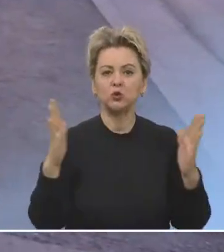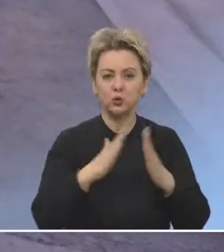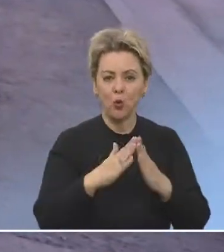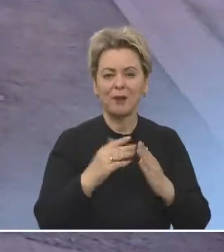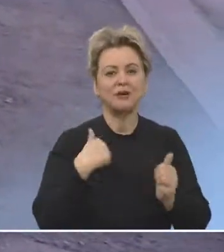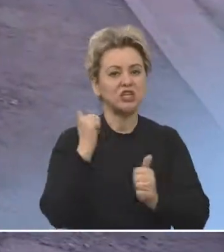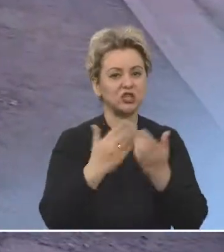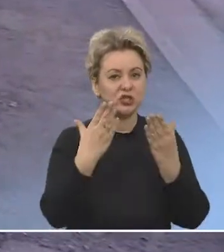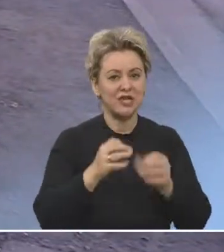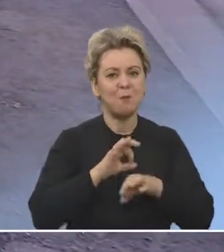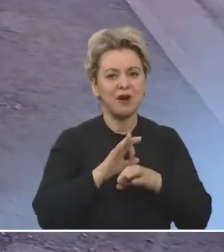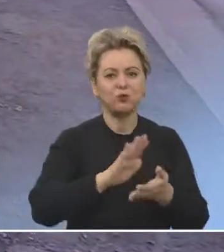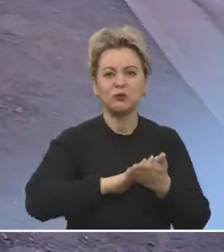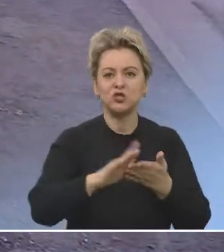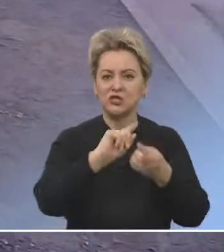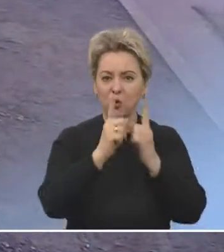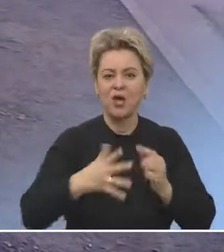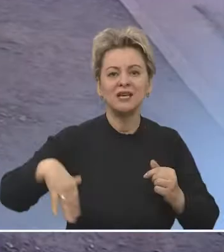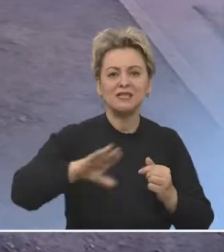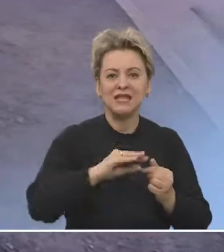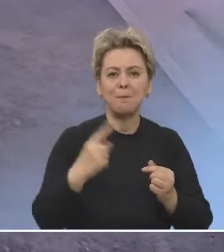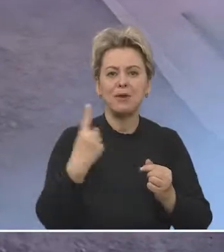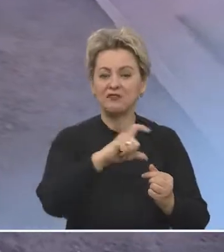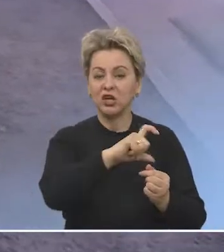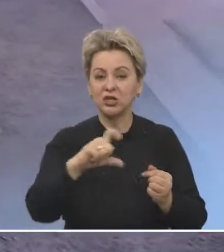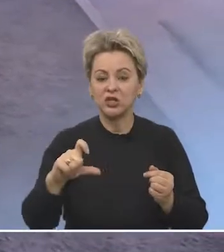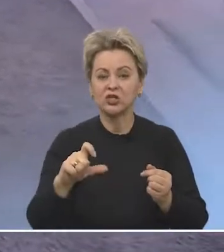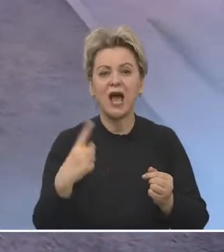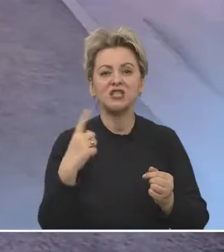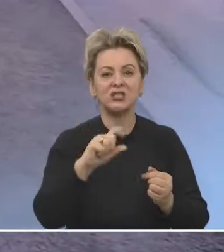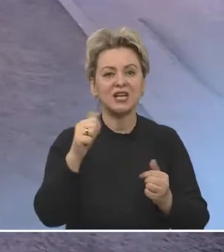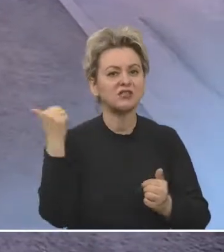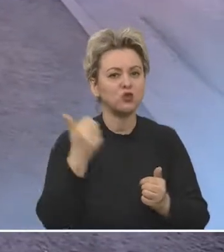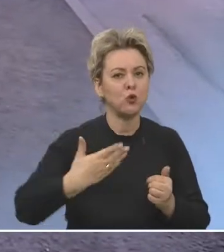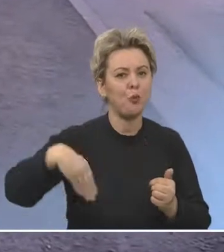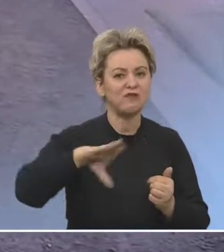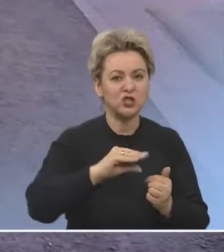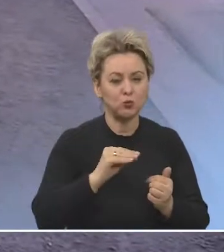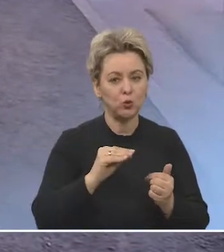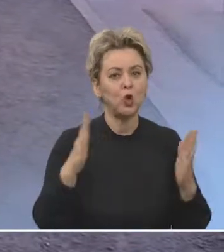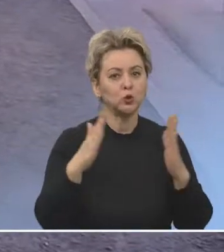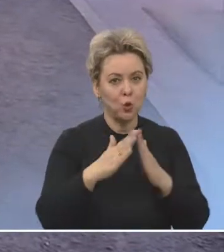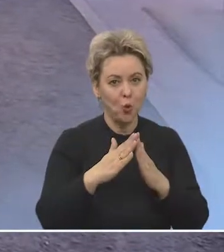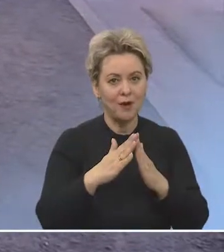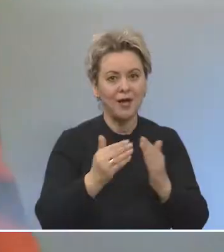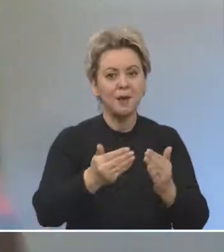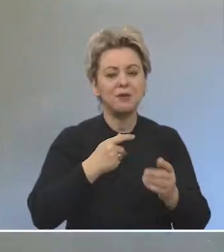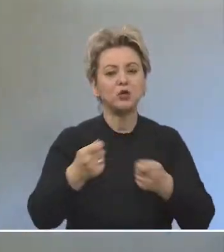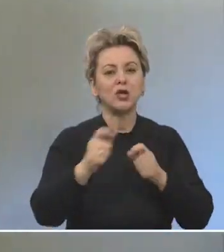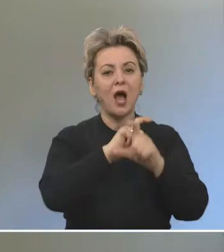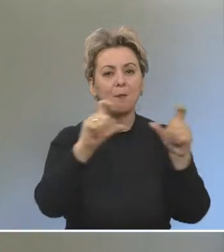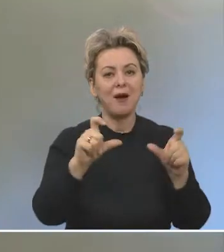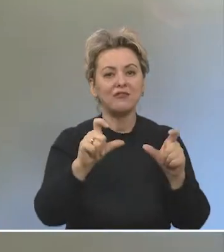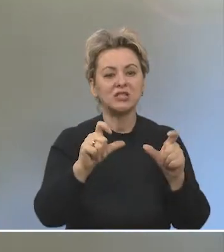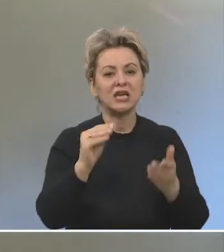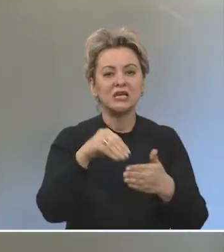дезинфекцию всех подъездов первых этажей и раз в неделю по всему дому. Перед